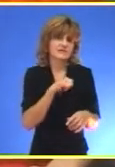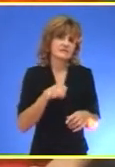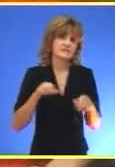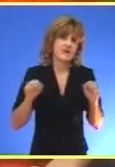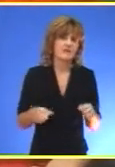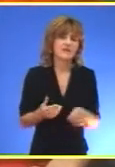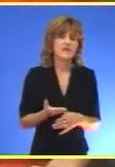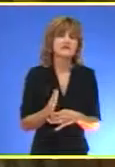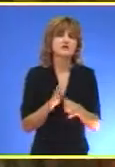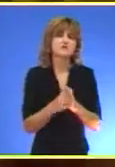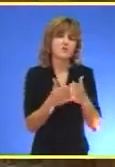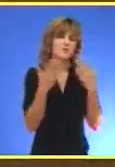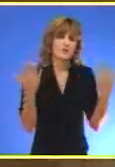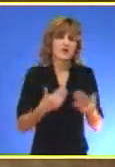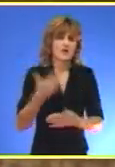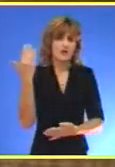u rodnom gradu